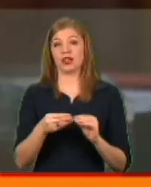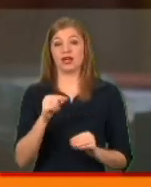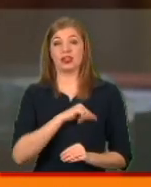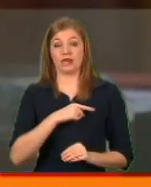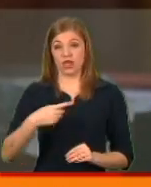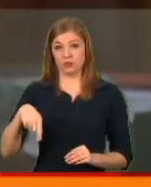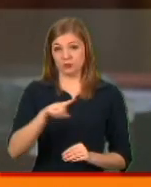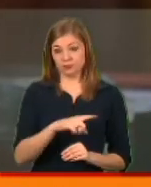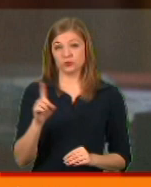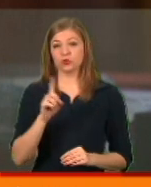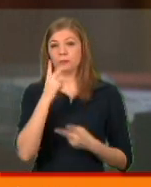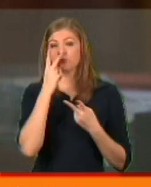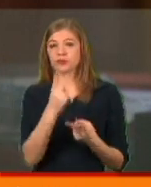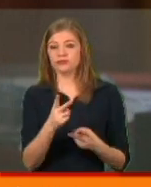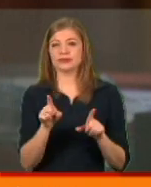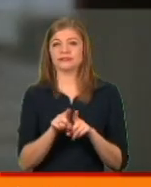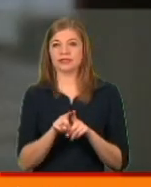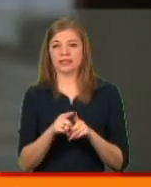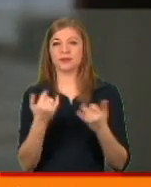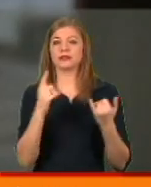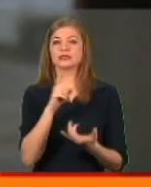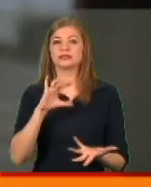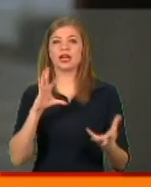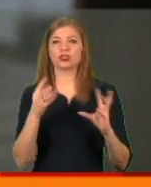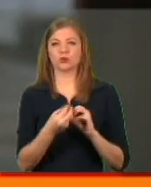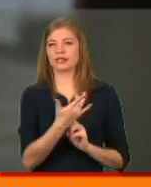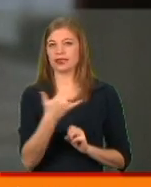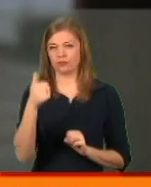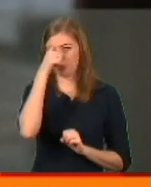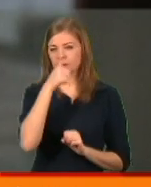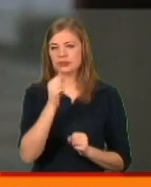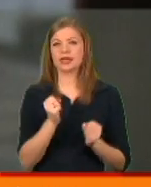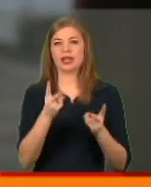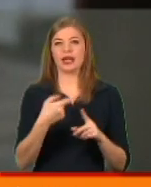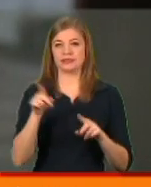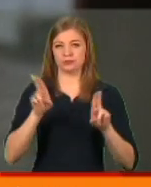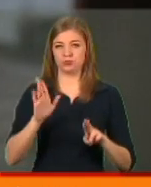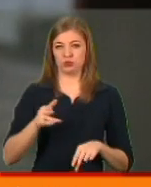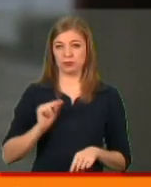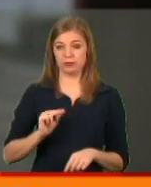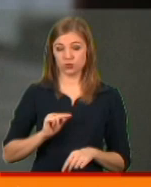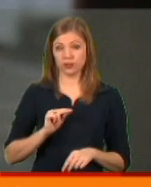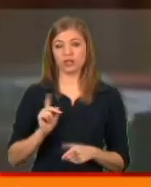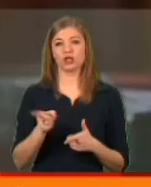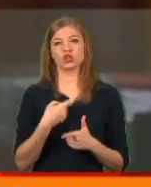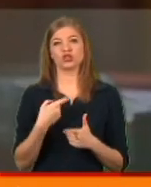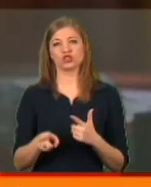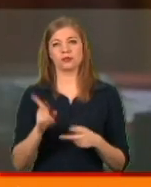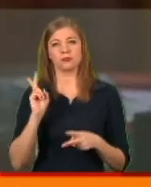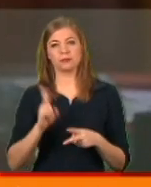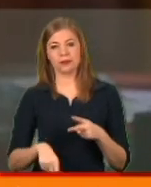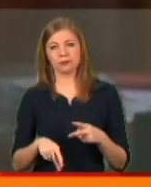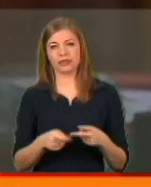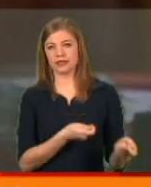полягали в тому, щоб подивитися все ж таки за результатами кількох місяців, як ця норма буде працювати, чи припиниться